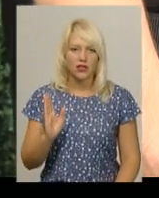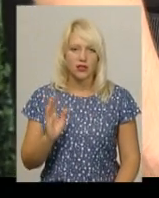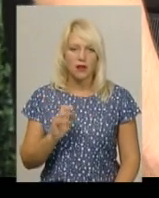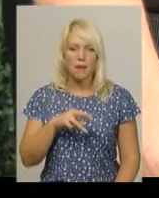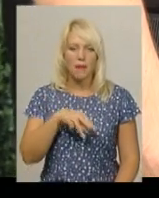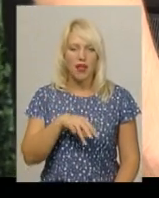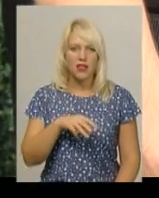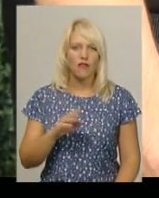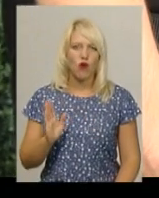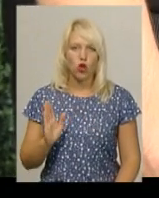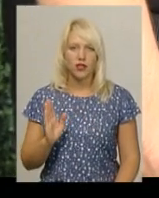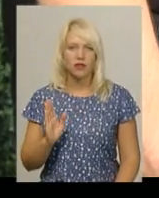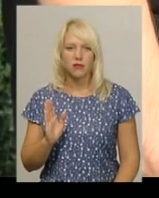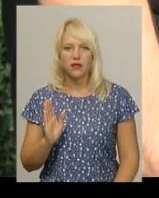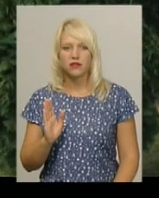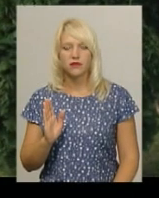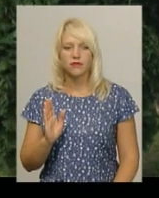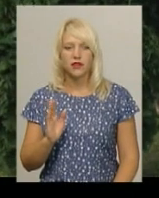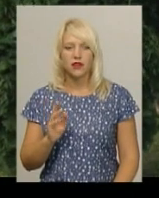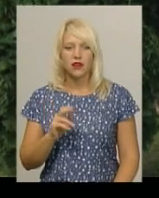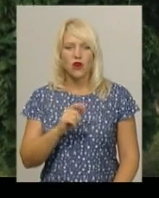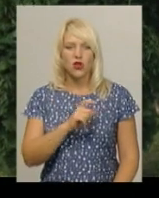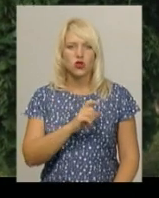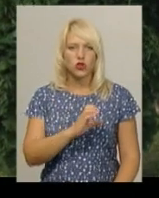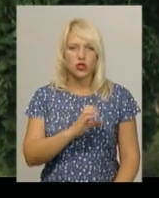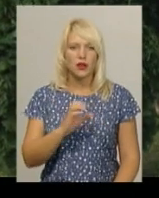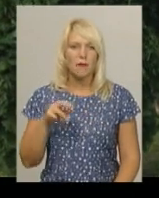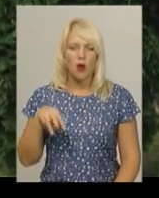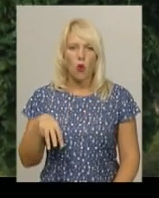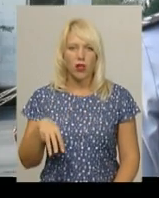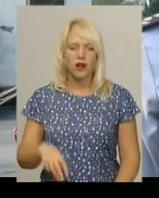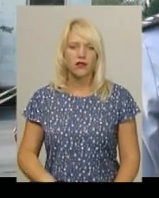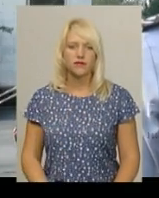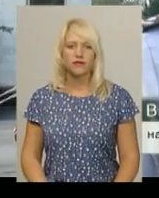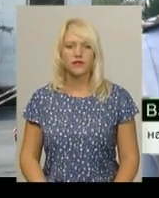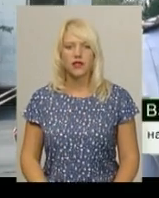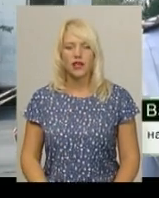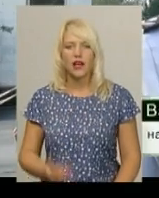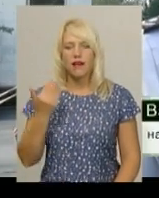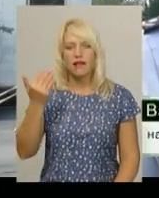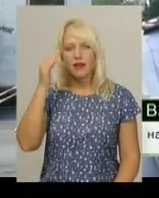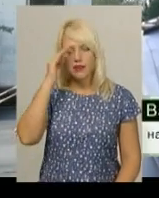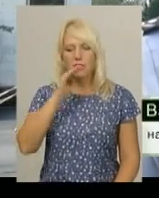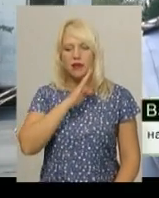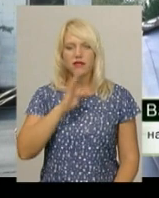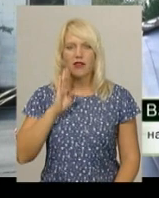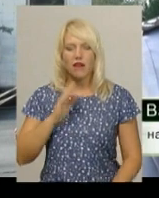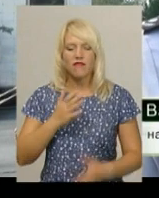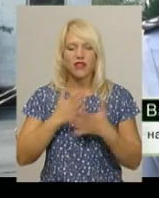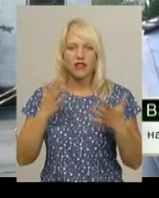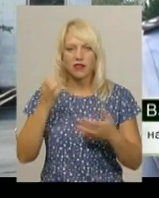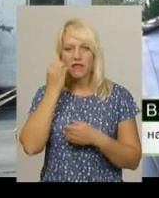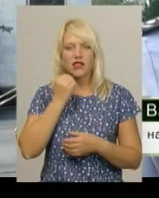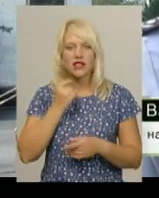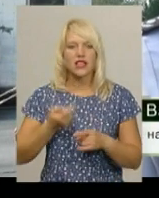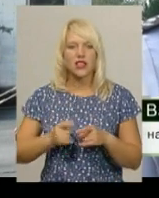Мельник Володимир, Фошин Микола. Їхнім батькам велика вдячність за те, що вони